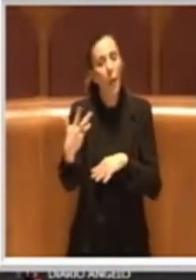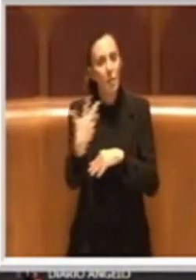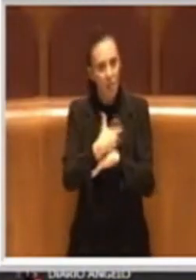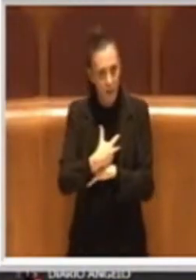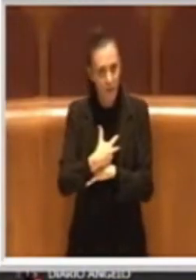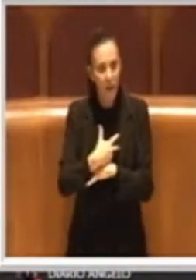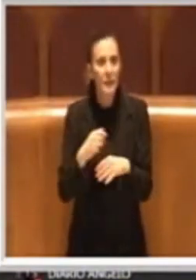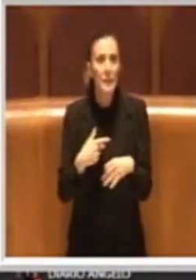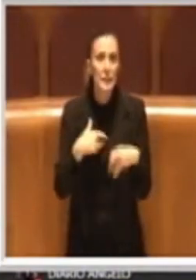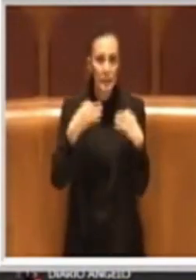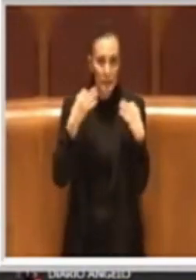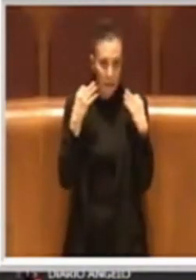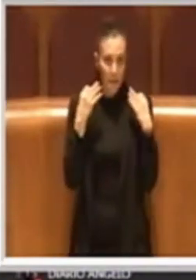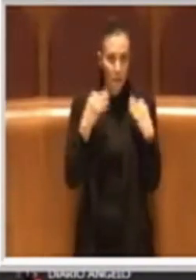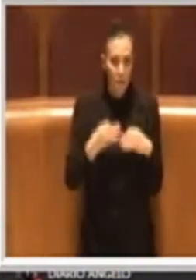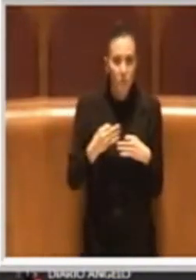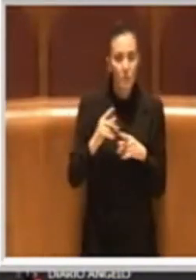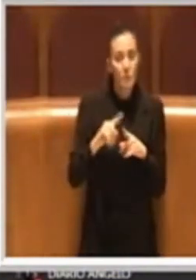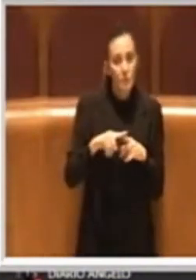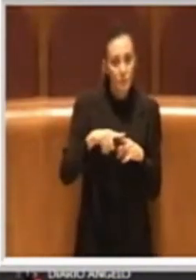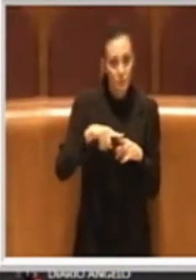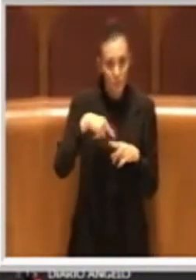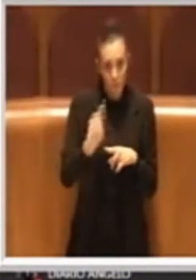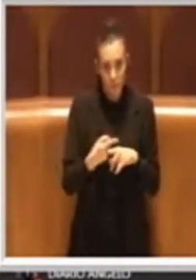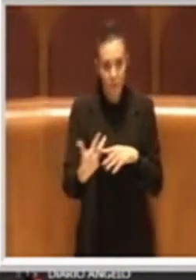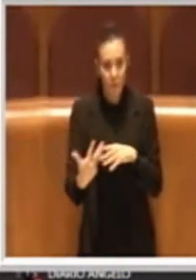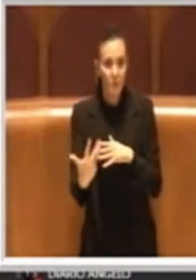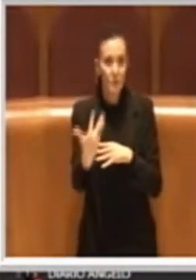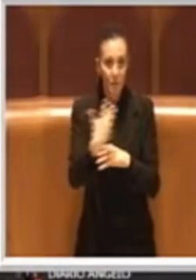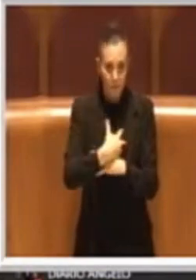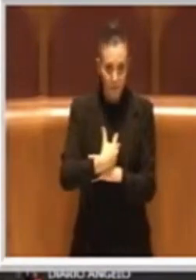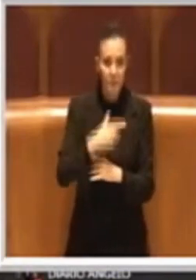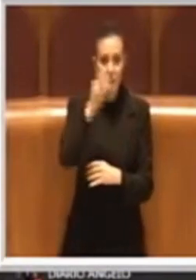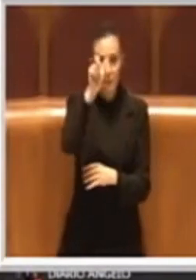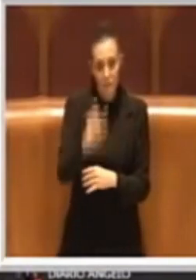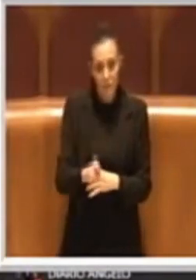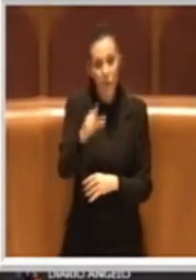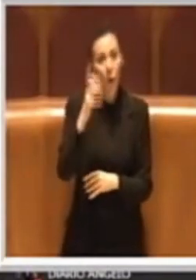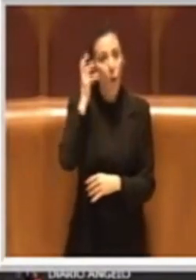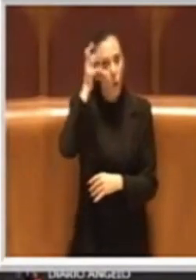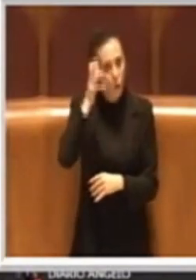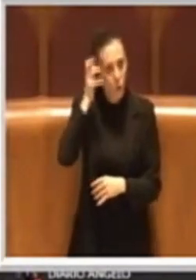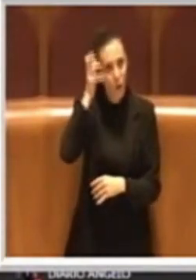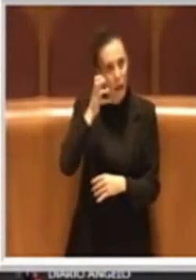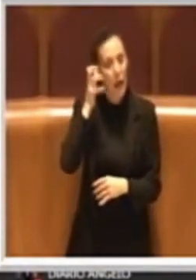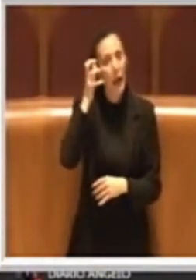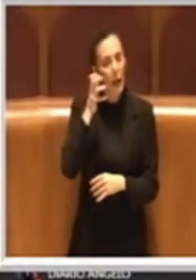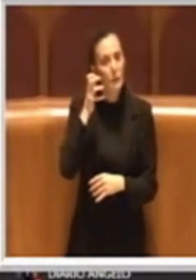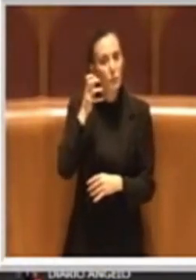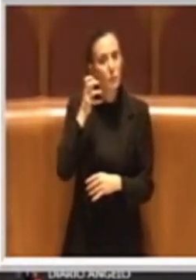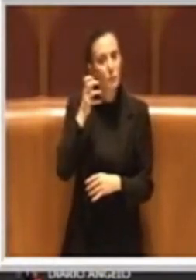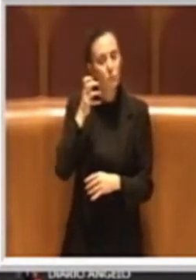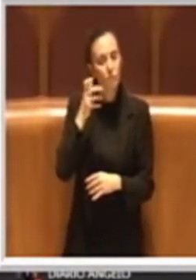adesso molti, dopo l'intervento del consigliere onorato, avranno una visione più